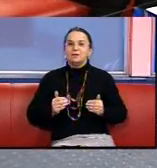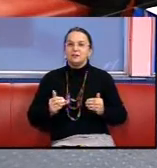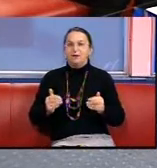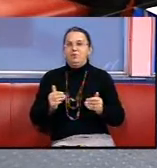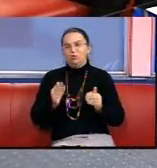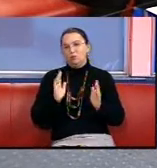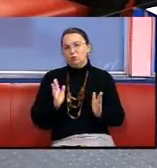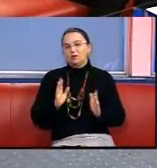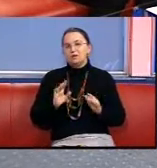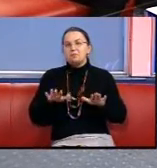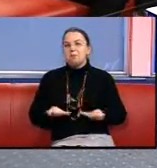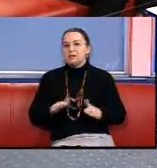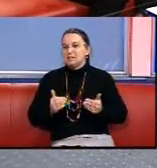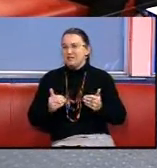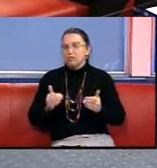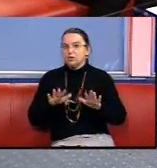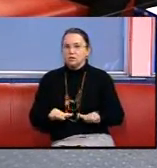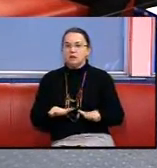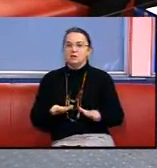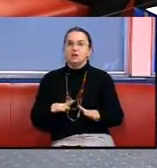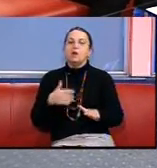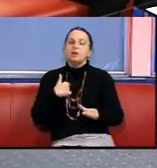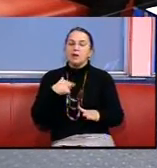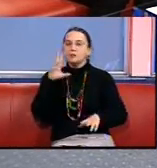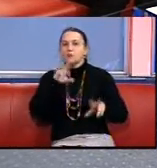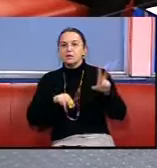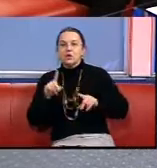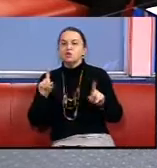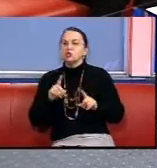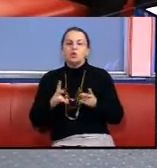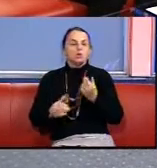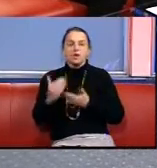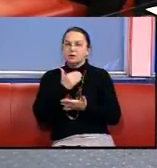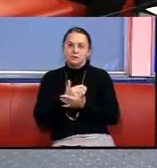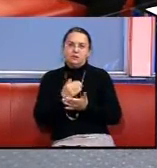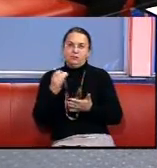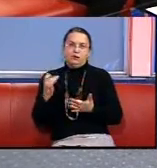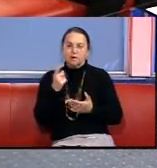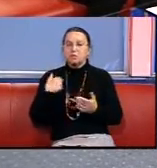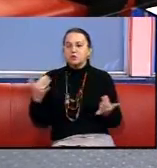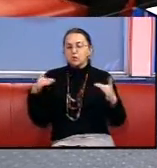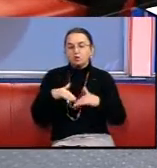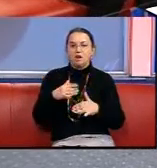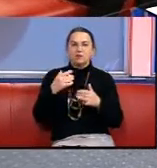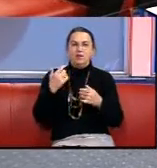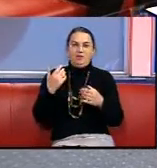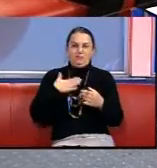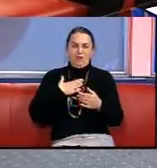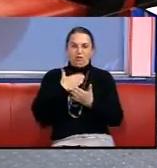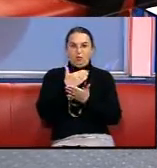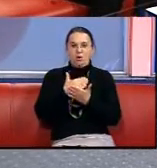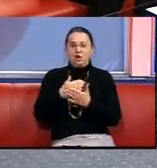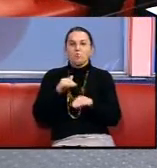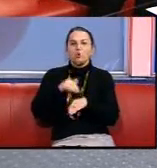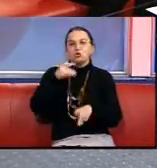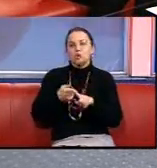буде зрушено з місця Я сподіваюся, що не останній ми в програмі «Харків онлайн день» торкнулися цією